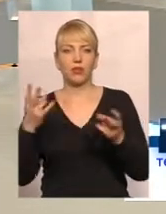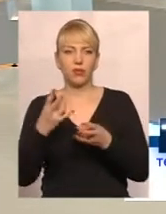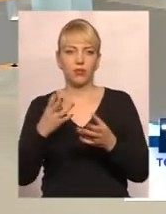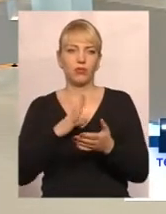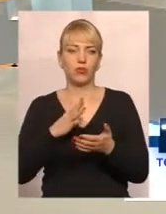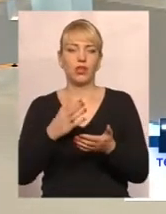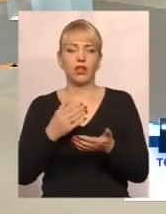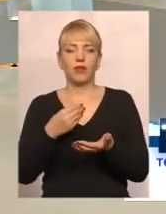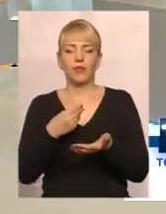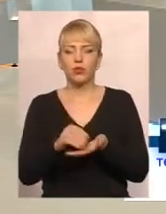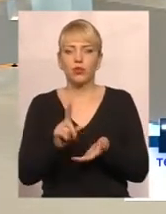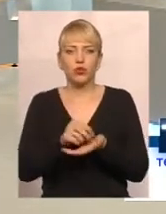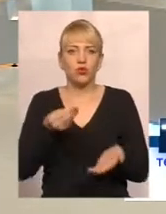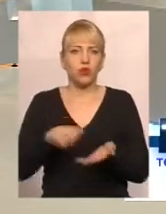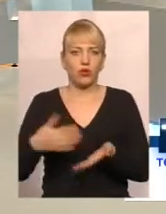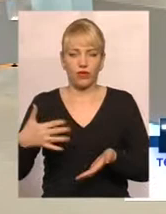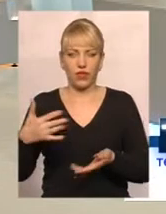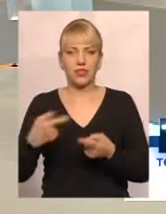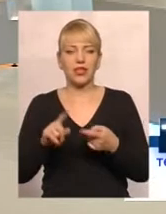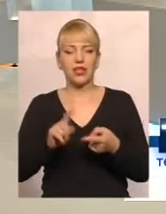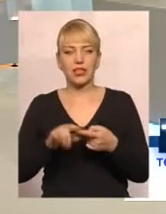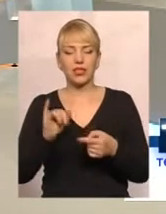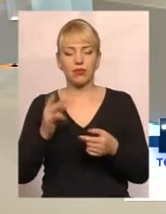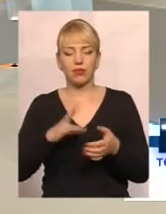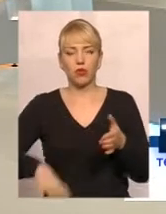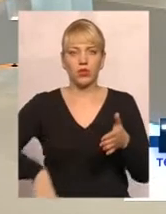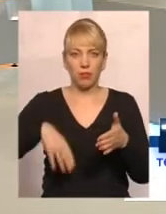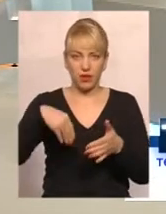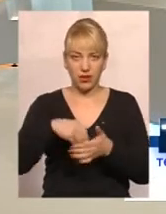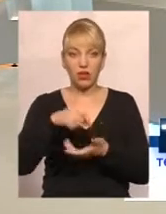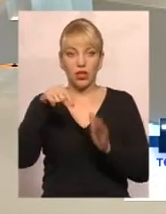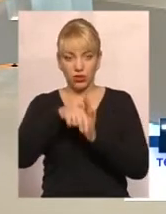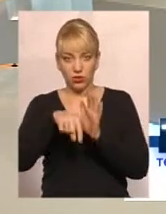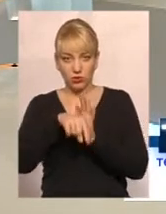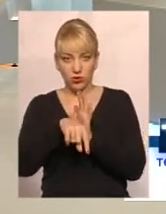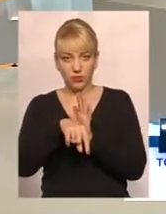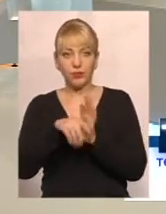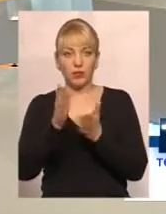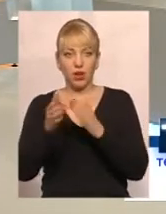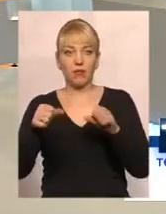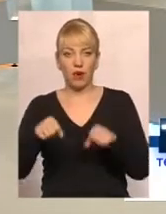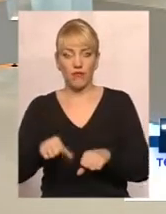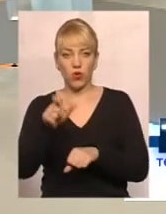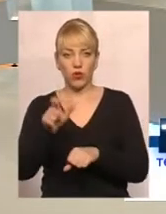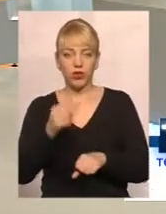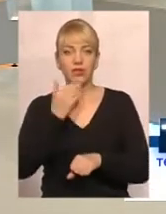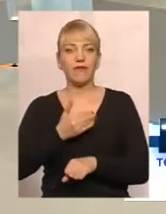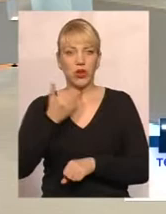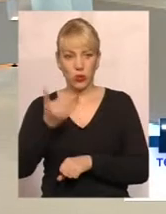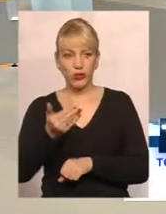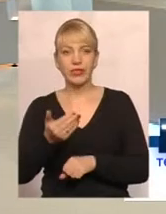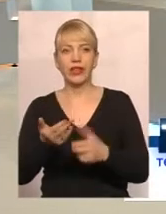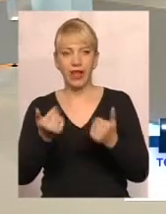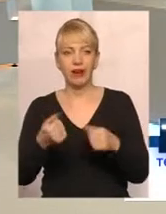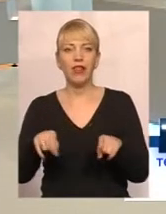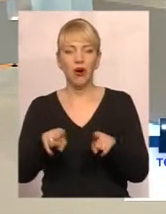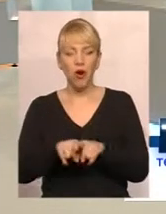чи в столичній клініці, і це треба було за неї заплатити, тобто має право родина звернутися? Так, в такому